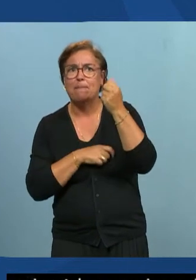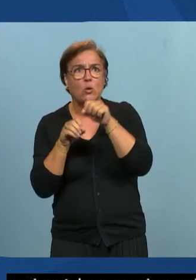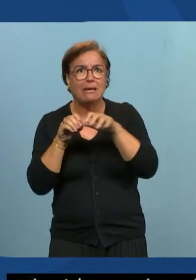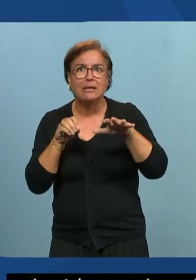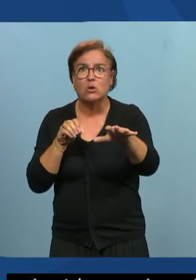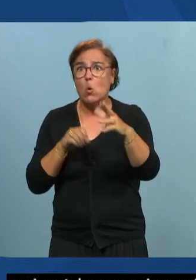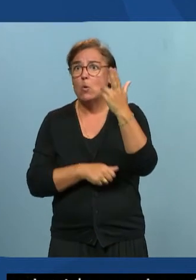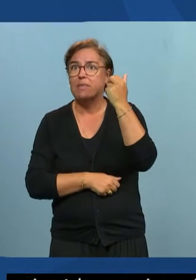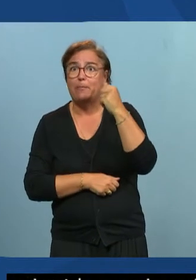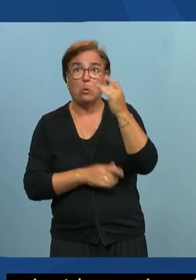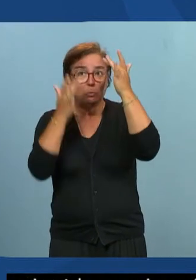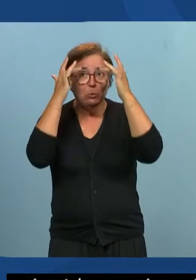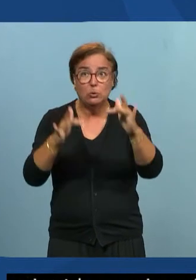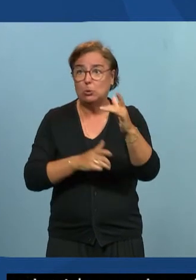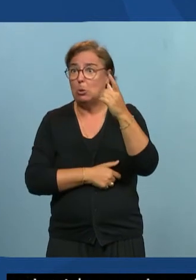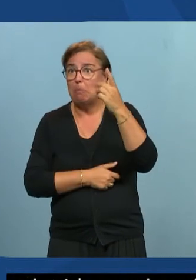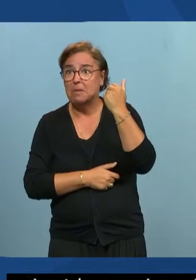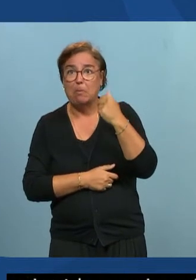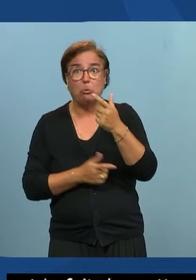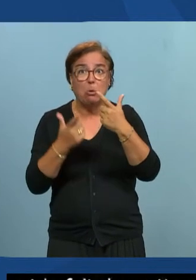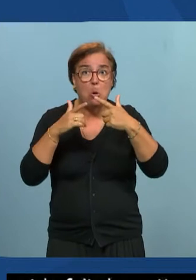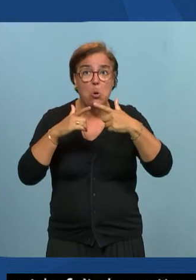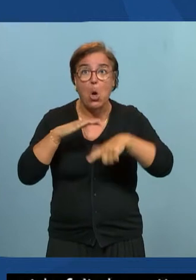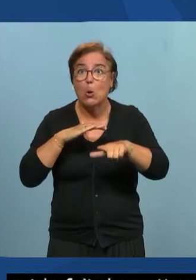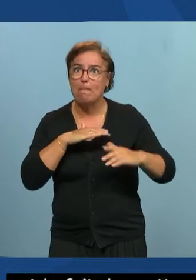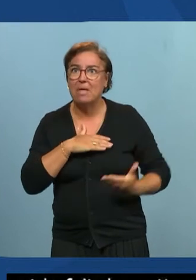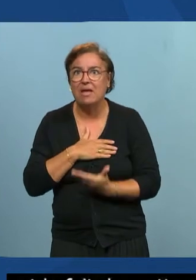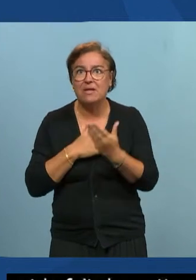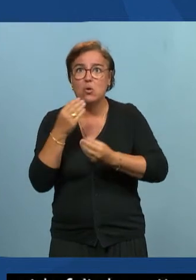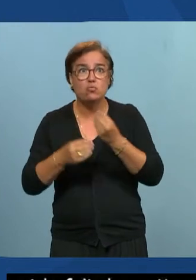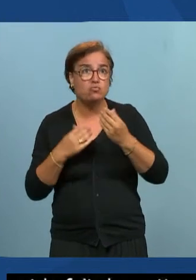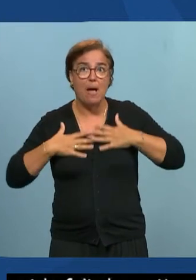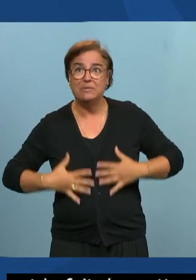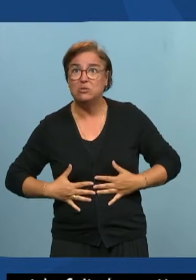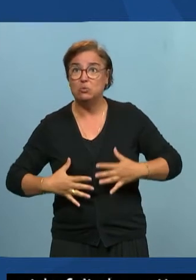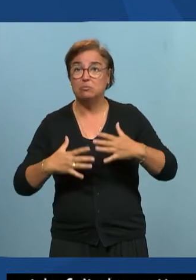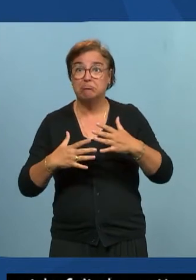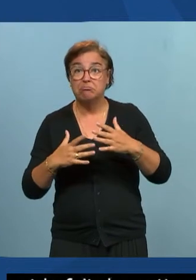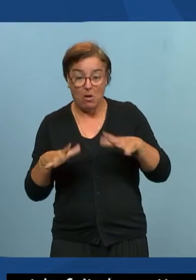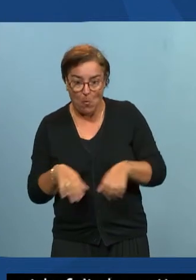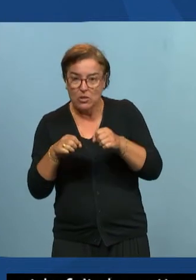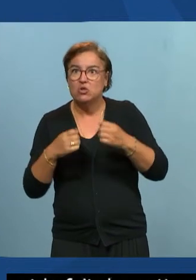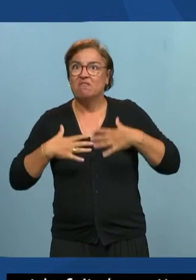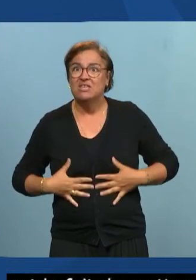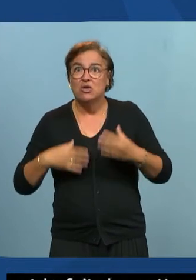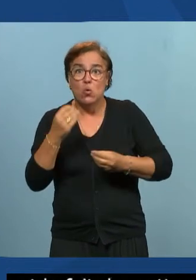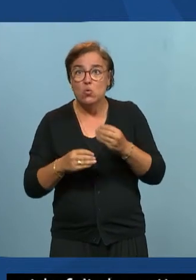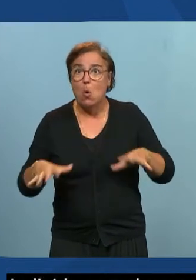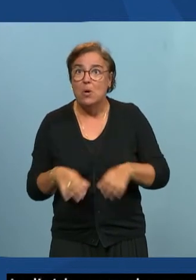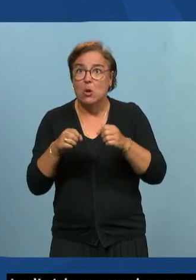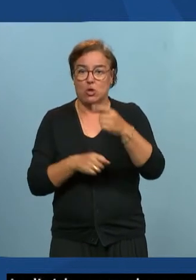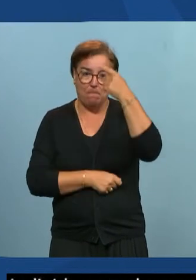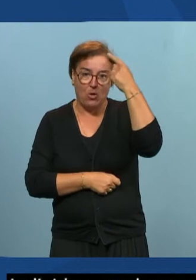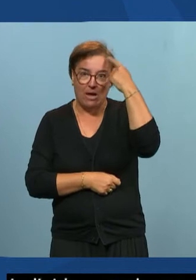langue maternelle, leur culture, leur localisation géographique ou leurs aptitudes physiques ou mentales. C'est vrai que c'est une des